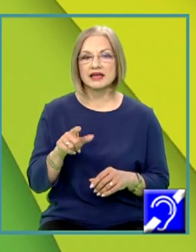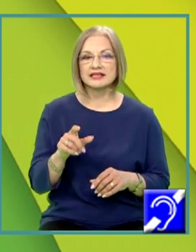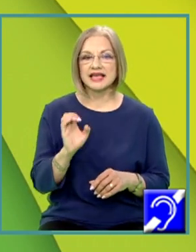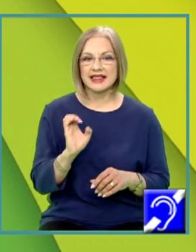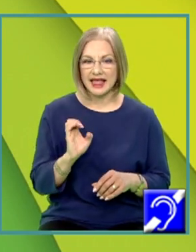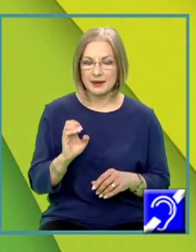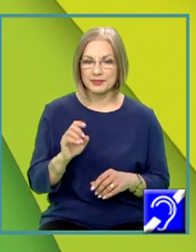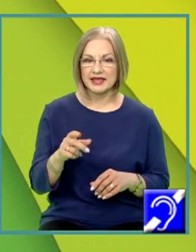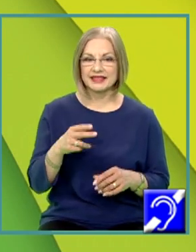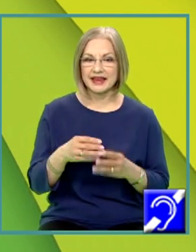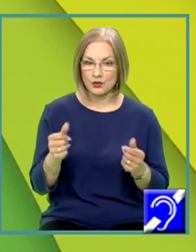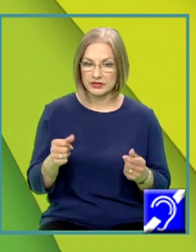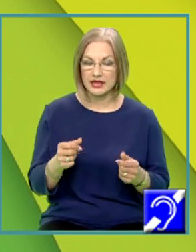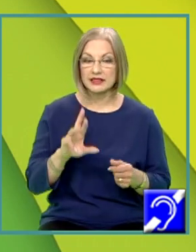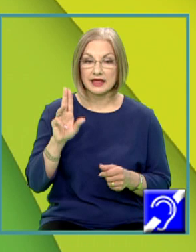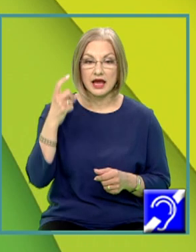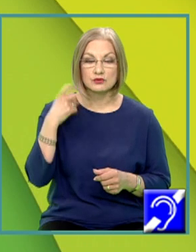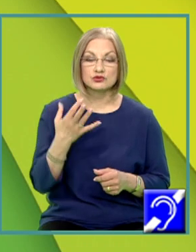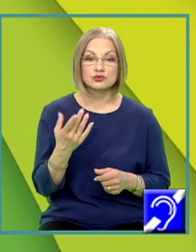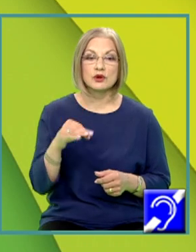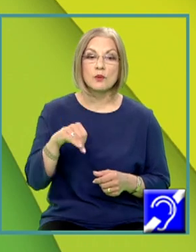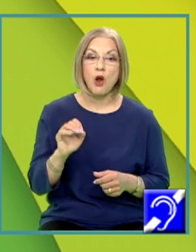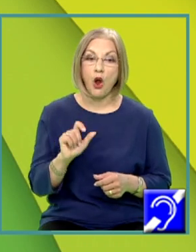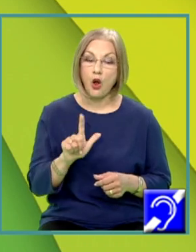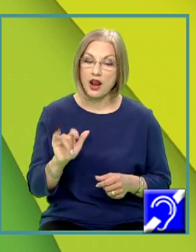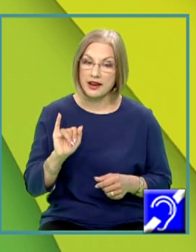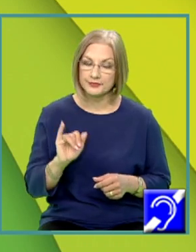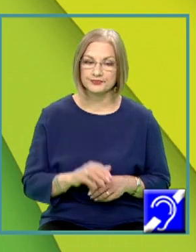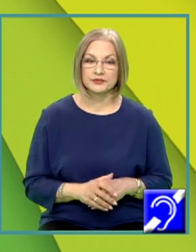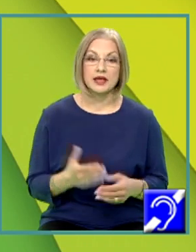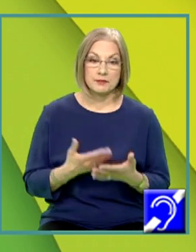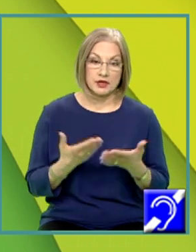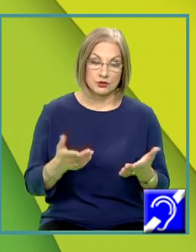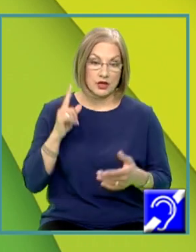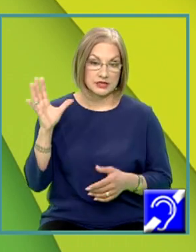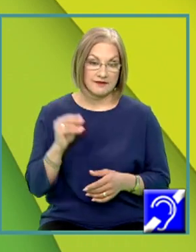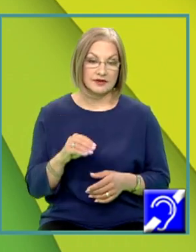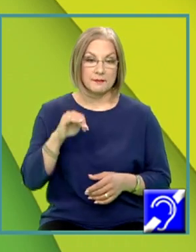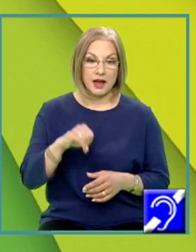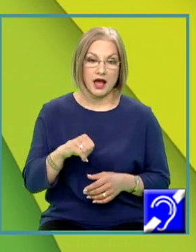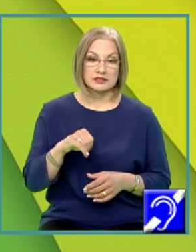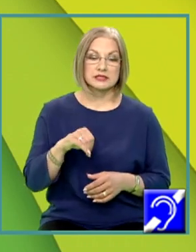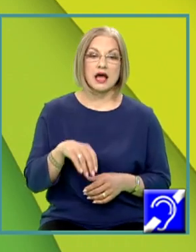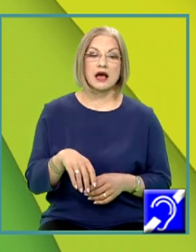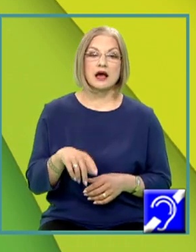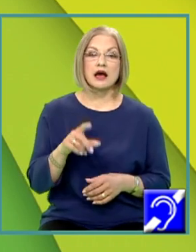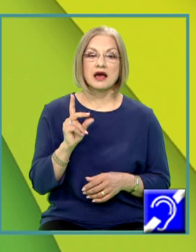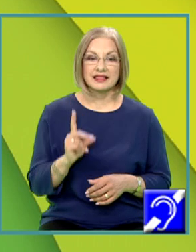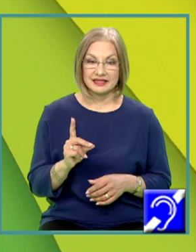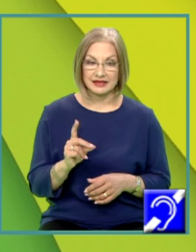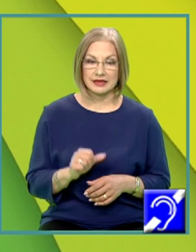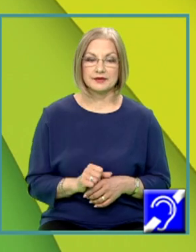însă nu știm numărul de moli. Pentru asta aflăm masa substanței dizolvate